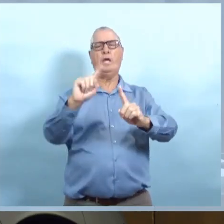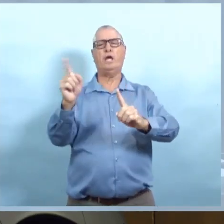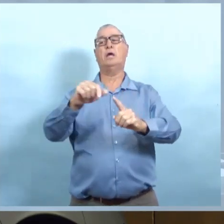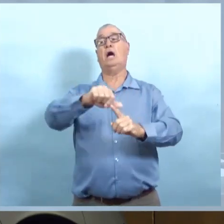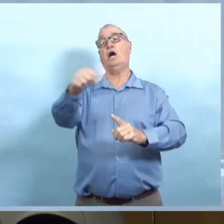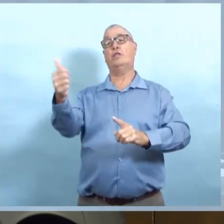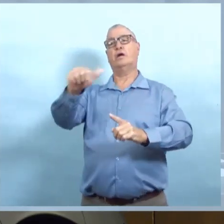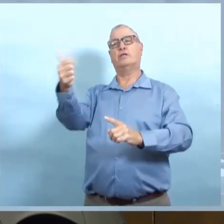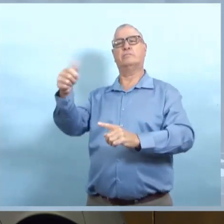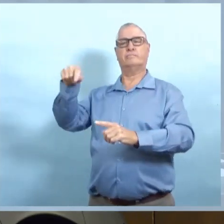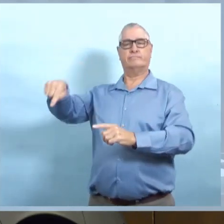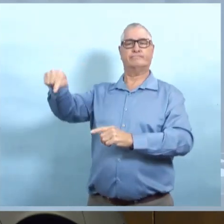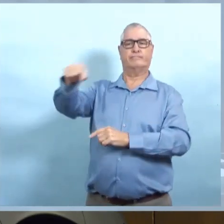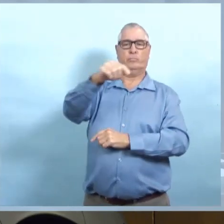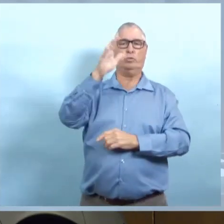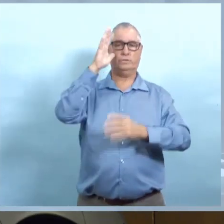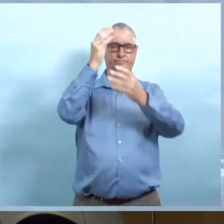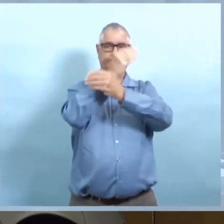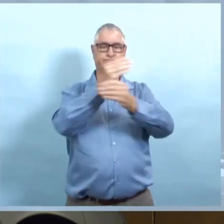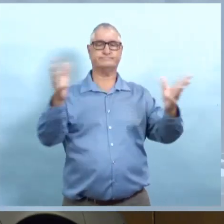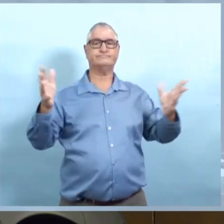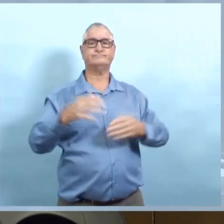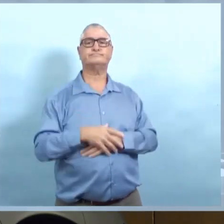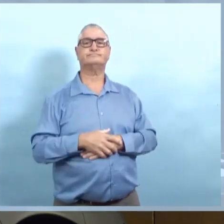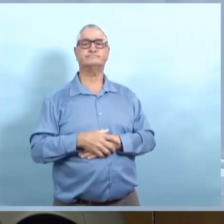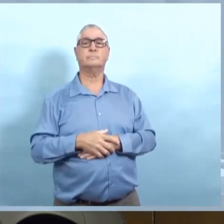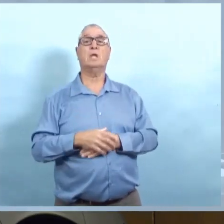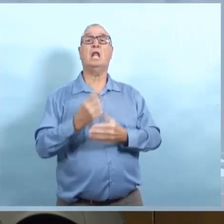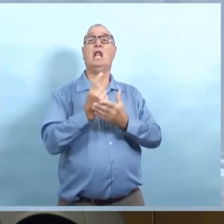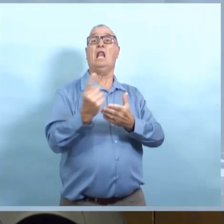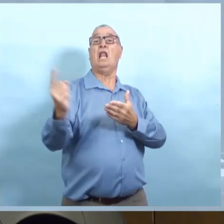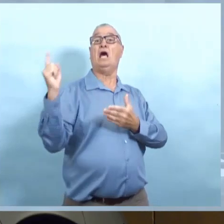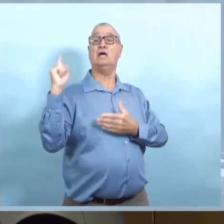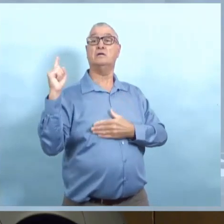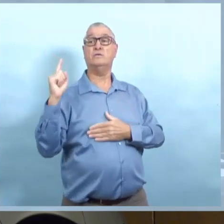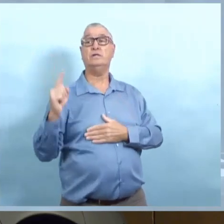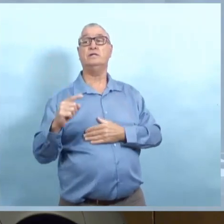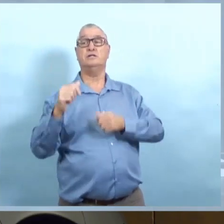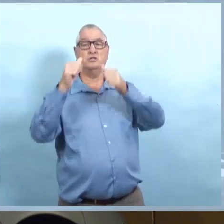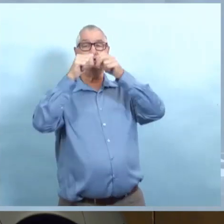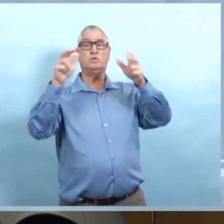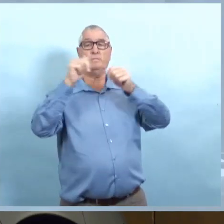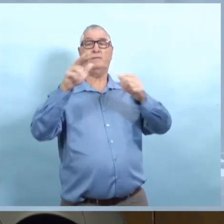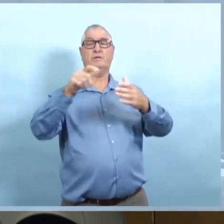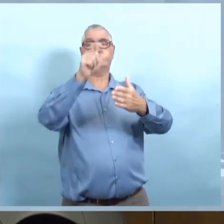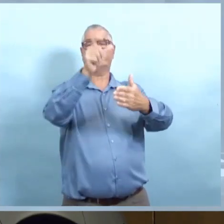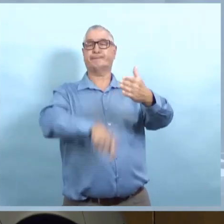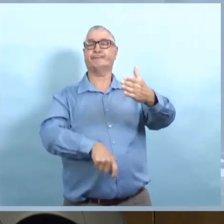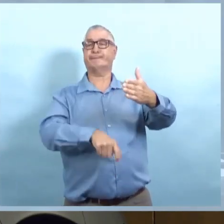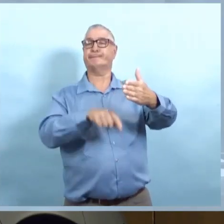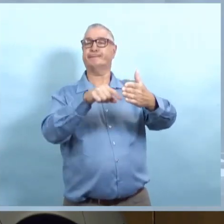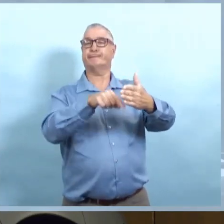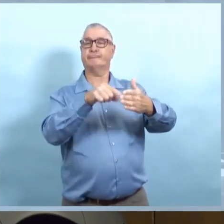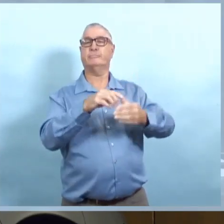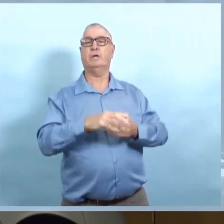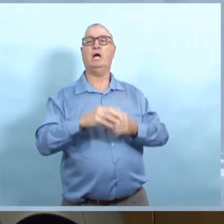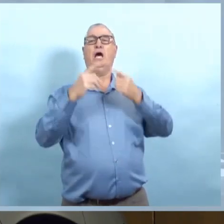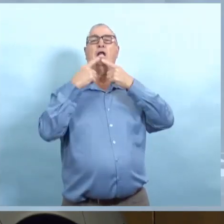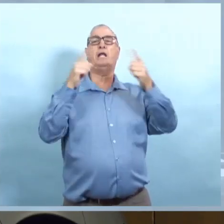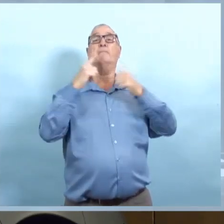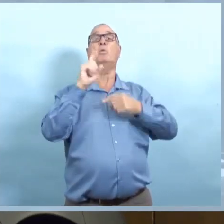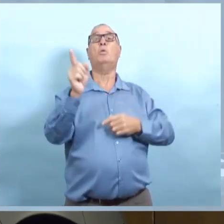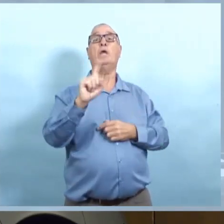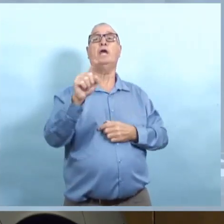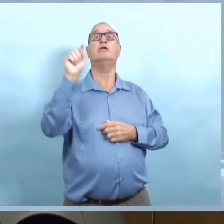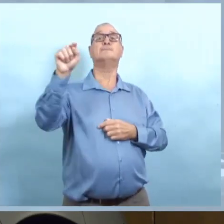premier site s'ouvrira, je crois, mercredi et nous pourrons fournir plus de détails là-dessus mercredi sur les endroits où nous